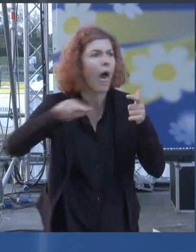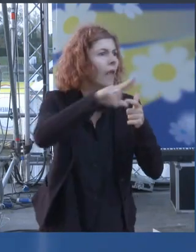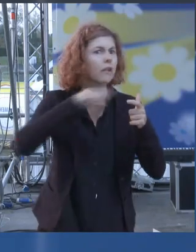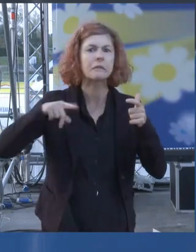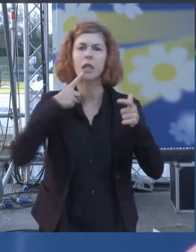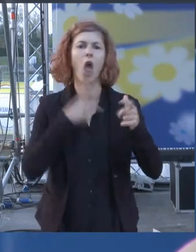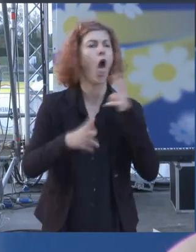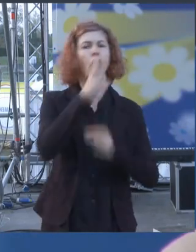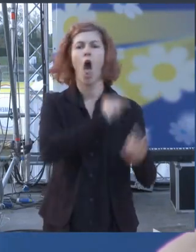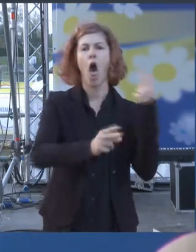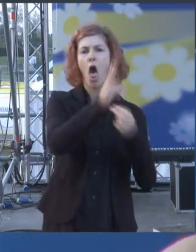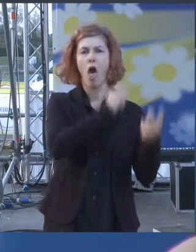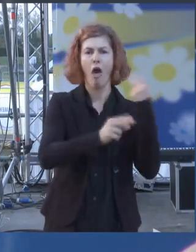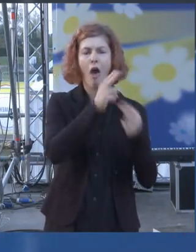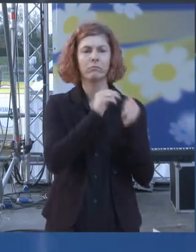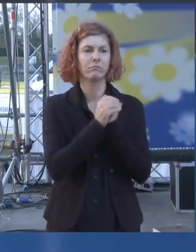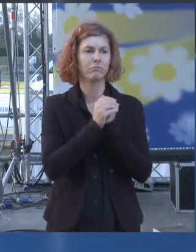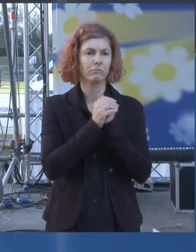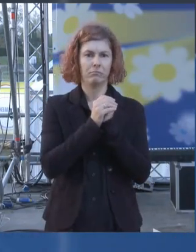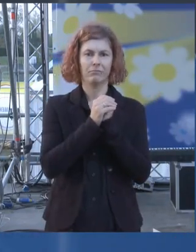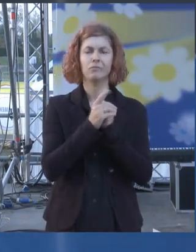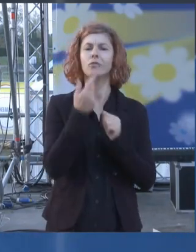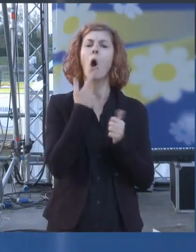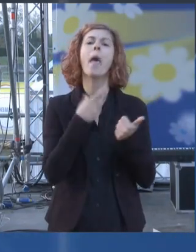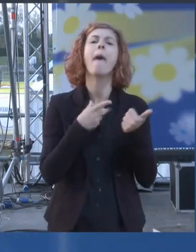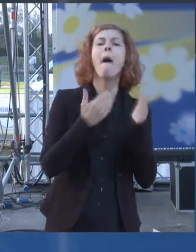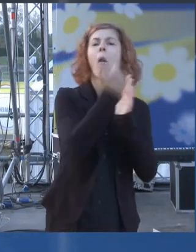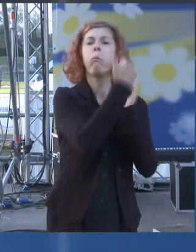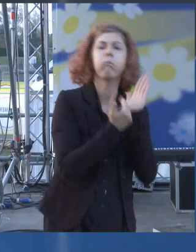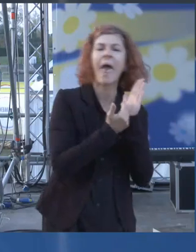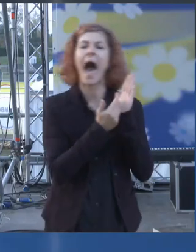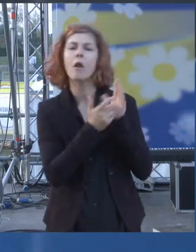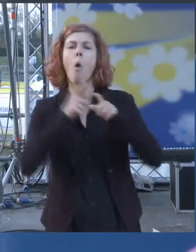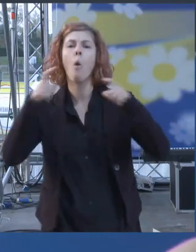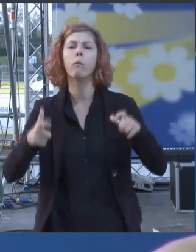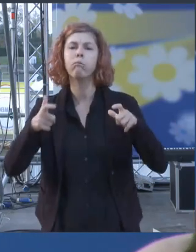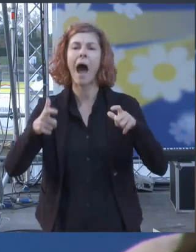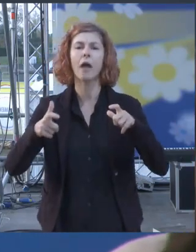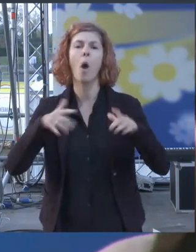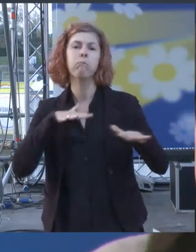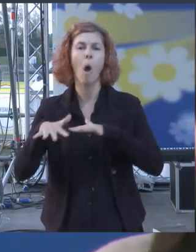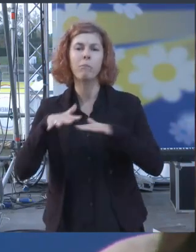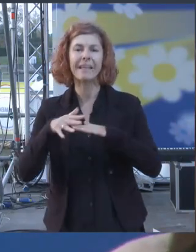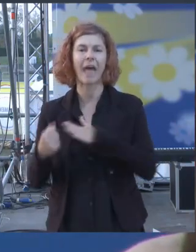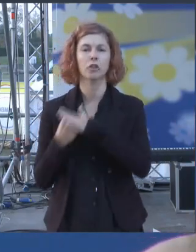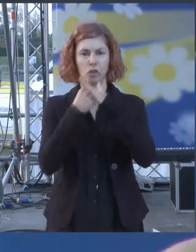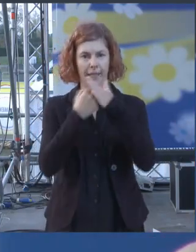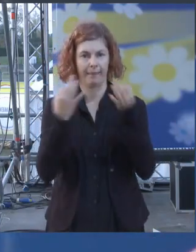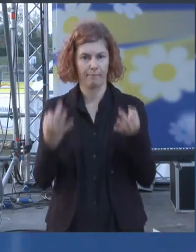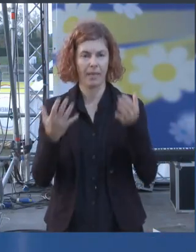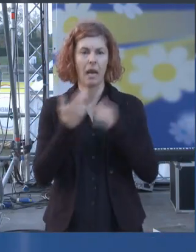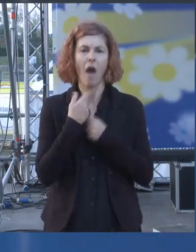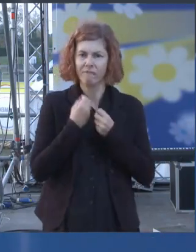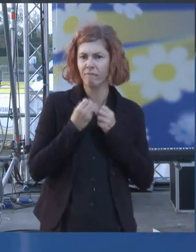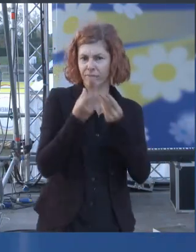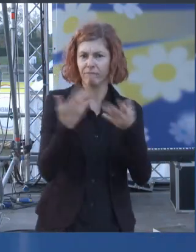abbiamo lanciato il Pums piano urbano della mobilità sostenibile è un sistema con il quale